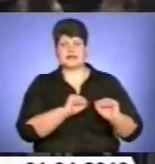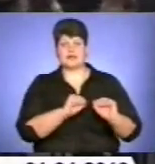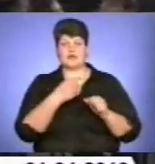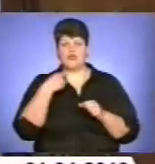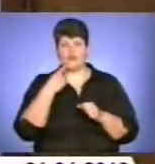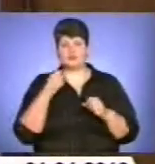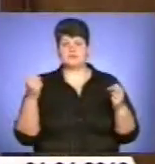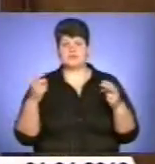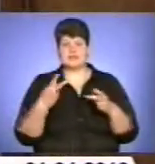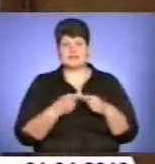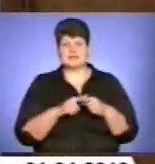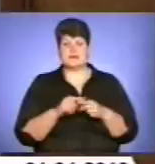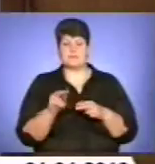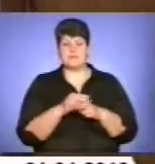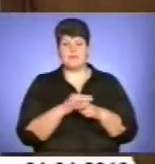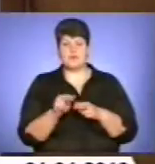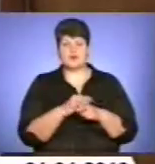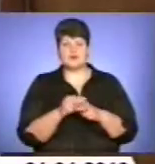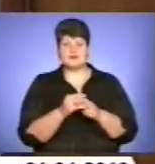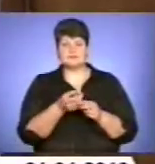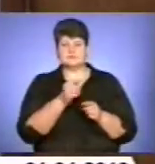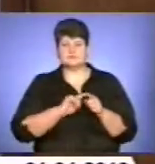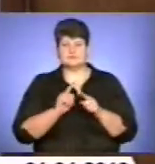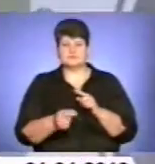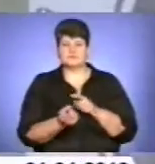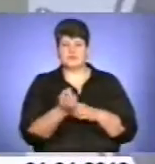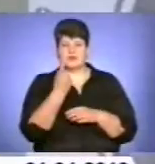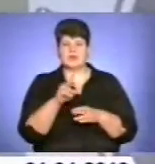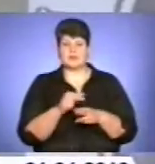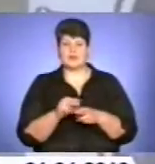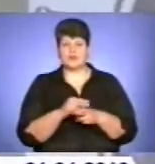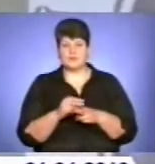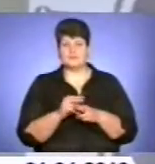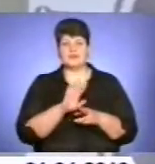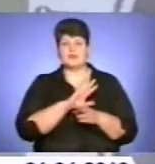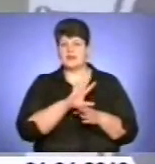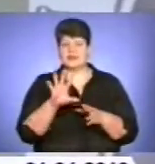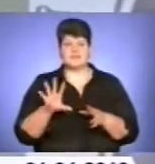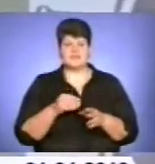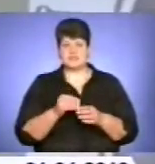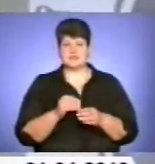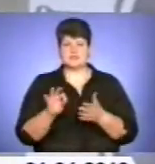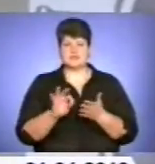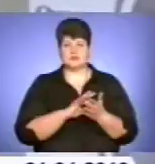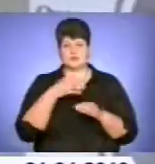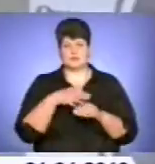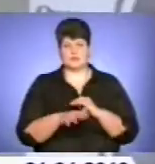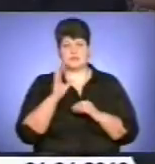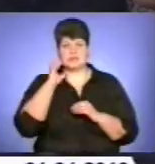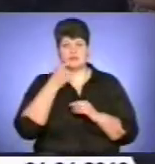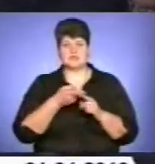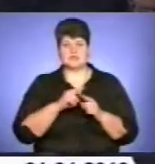зазначають вахівці, це профілактика, раннє виявлення та лікування. На жаль, не всі усвідомлюють серйозності цієї проблеми.